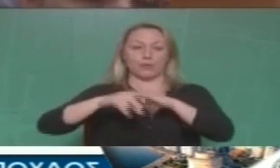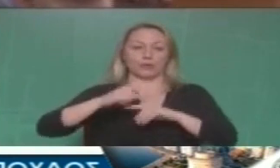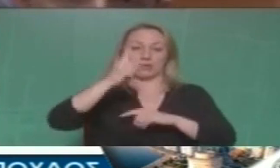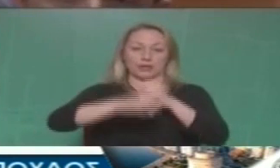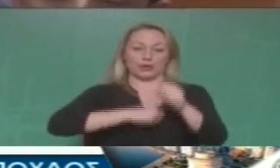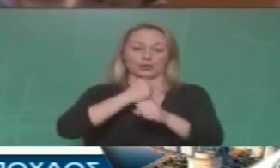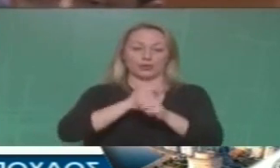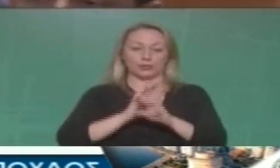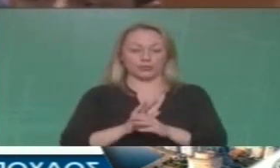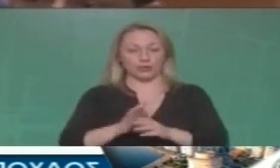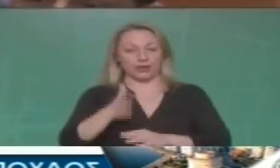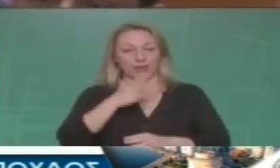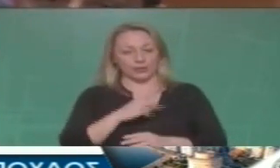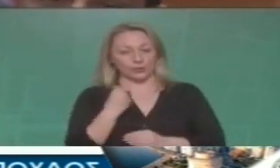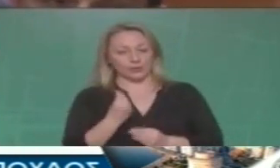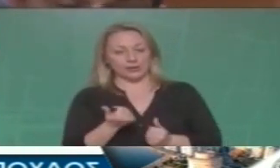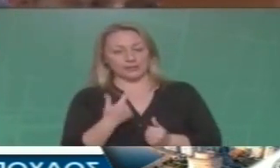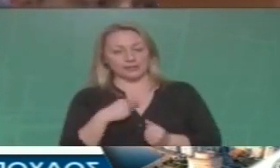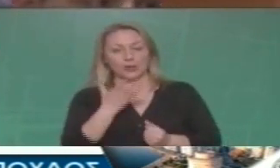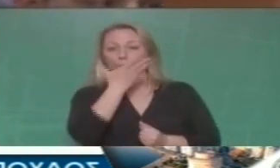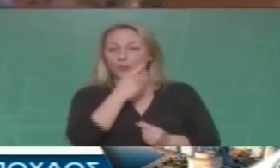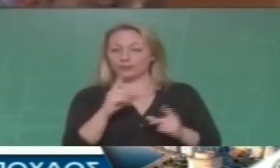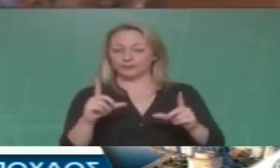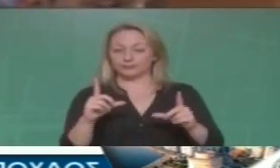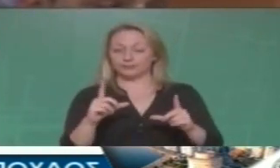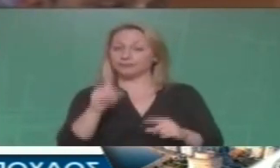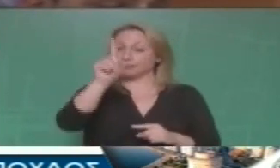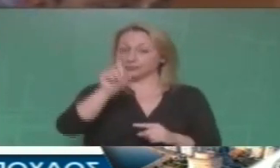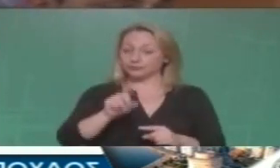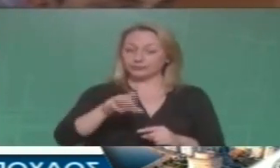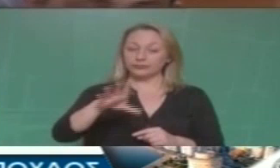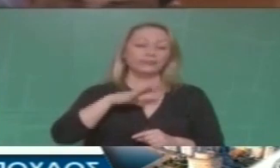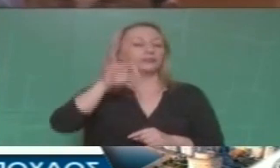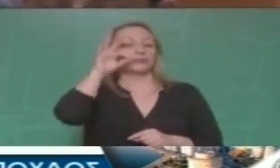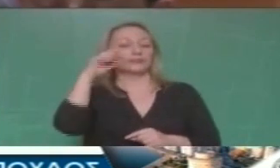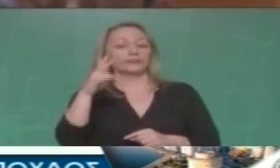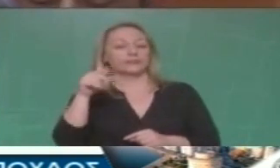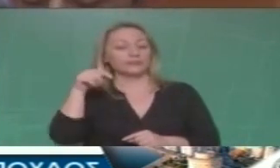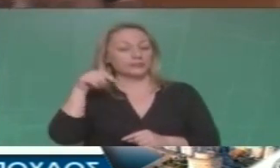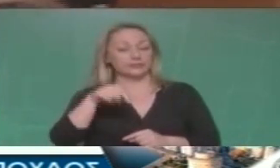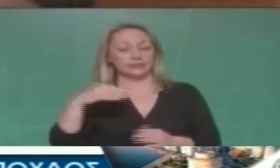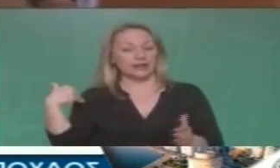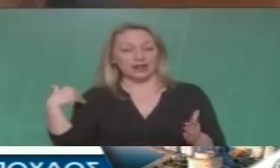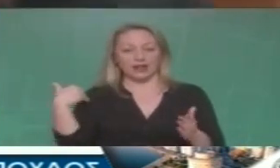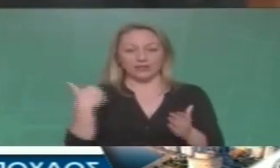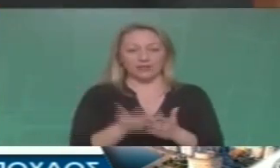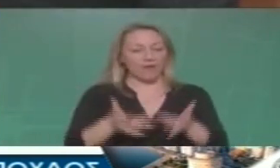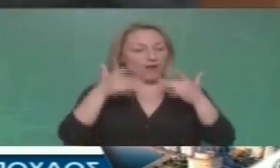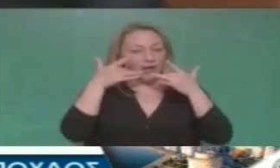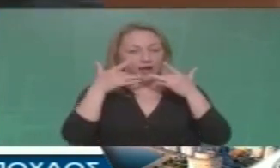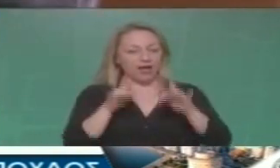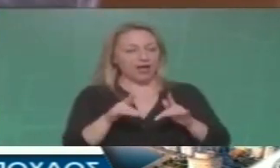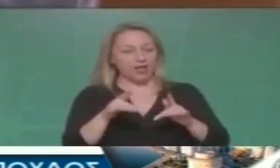Θέλω να το δούμε και λίγο από την εισθητική πλευρά Ίσως οι Θεσσαλονικείς δεν θα έχουν δει ποτέ τίποτε πιο αντιαισθητικό